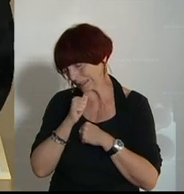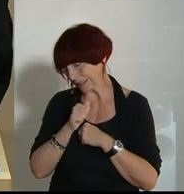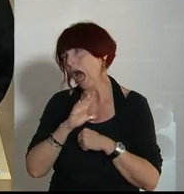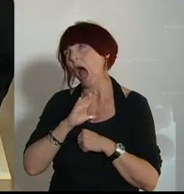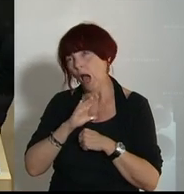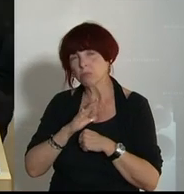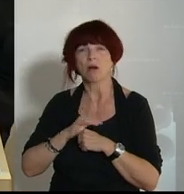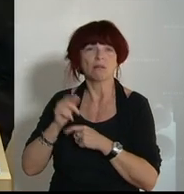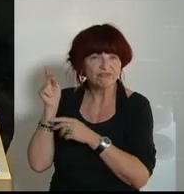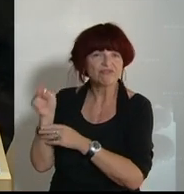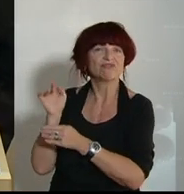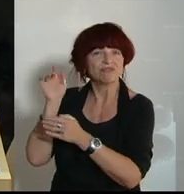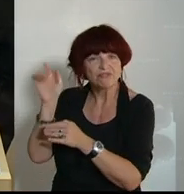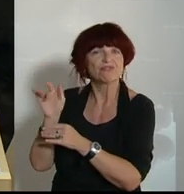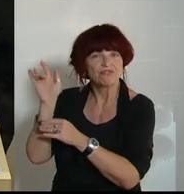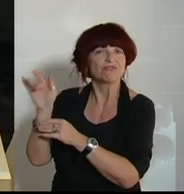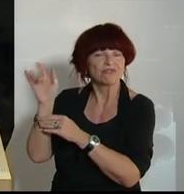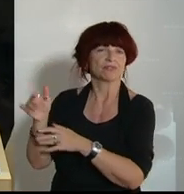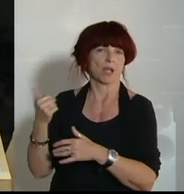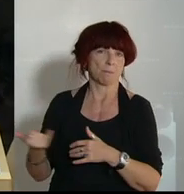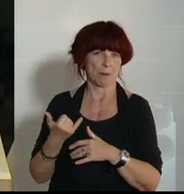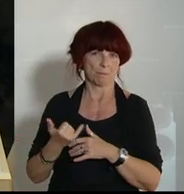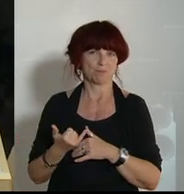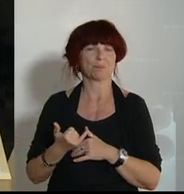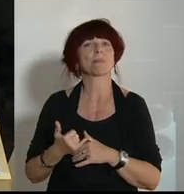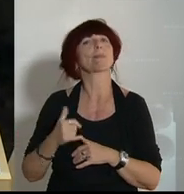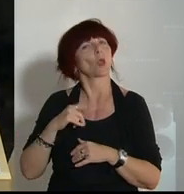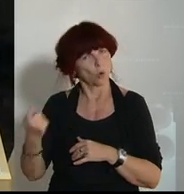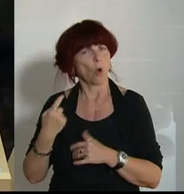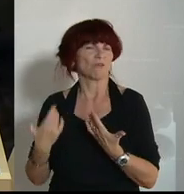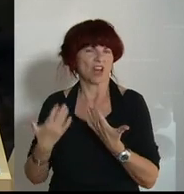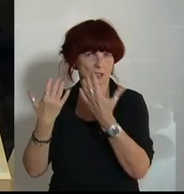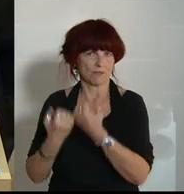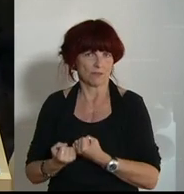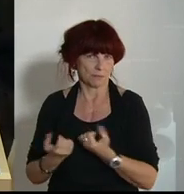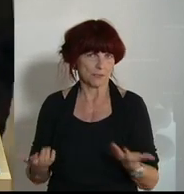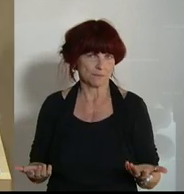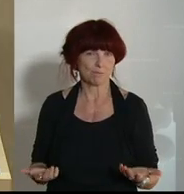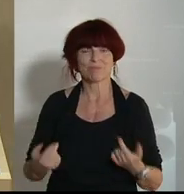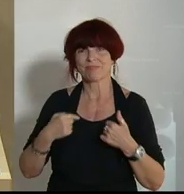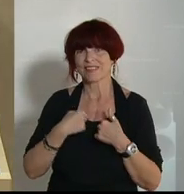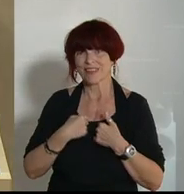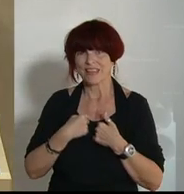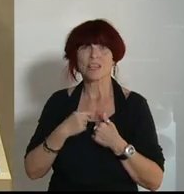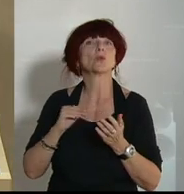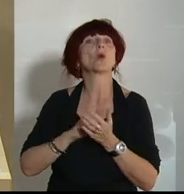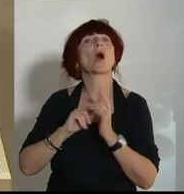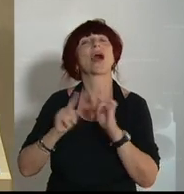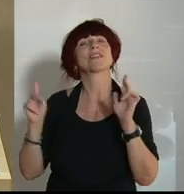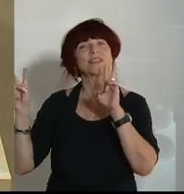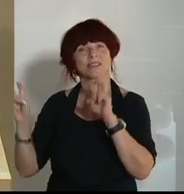und jetzt noch eine andere Platte. Nicht, dass Sie glauben, dass das nur das einzige Thema ist. Übrigens, ich selber bin nicht